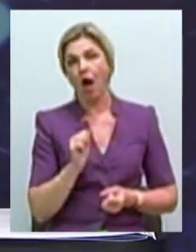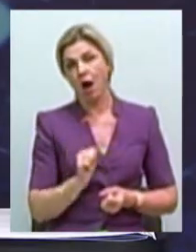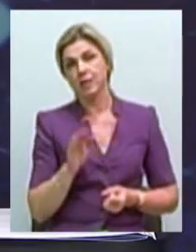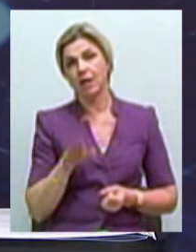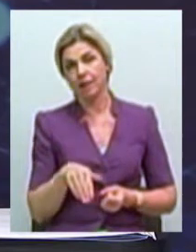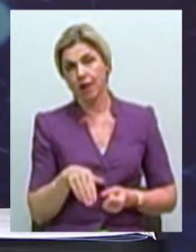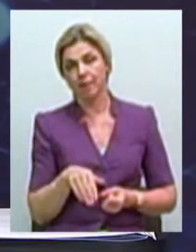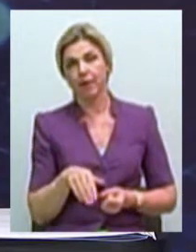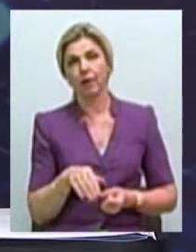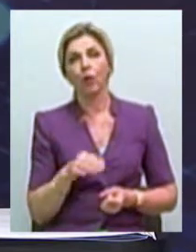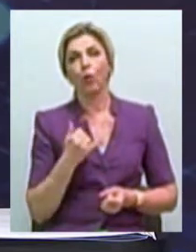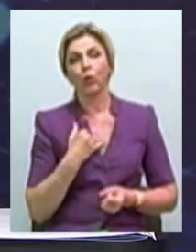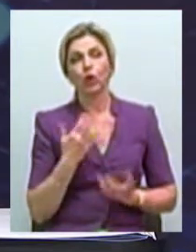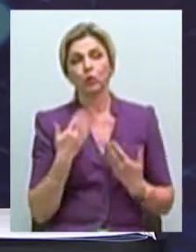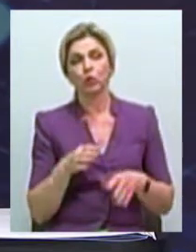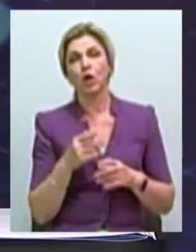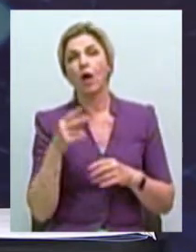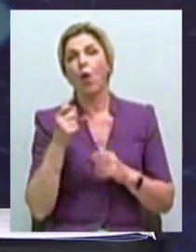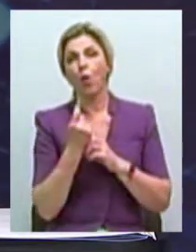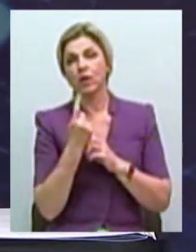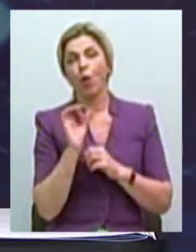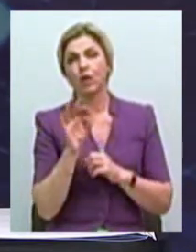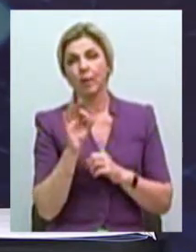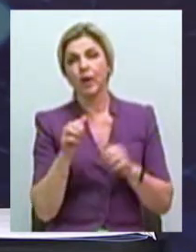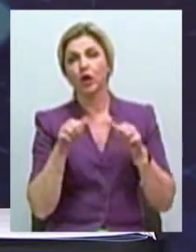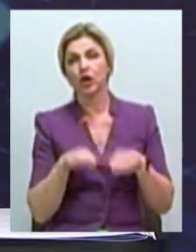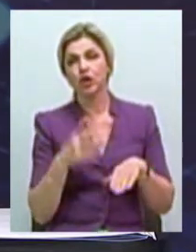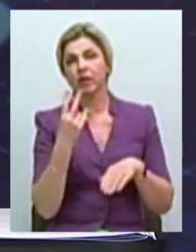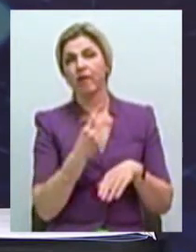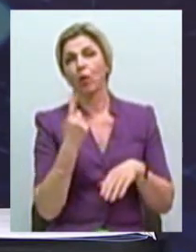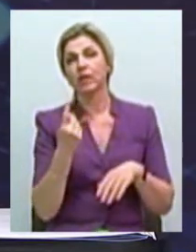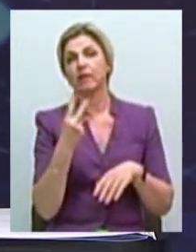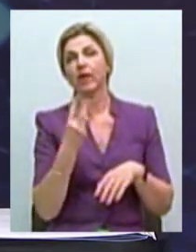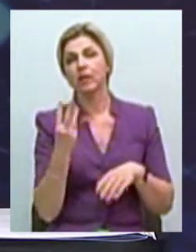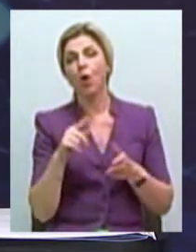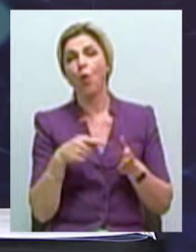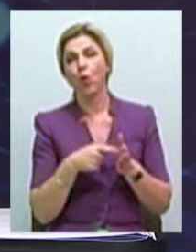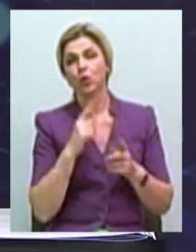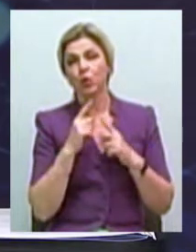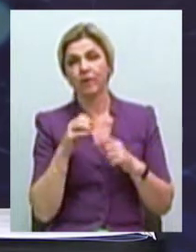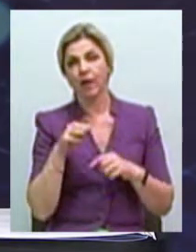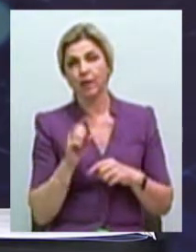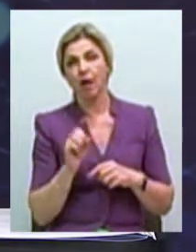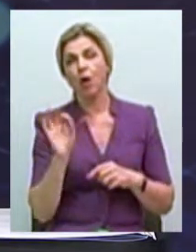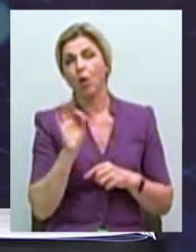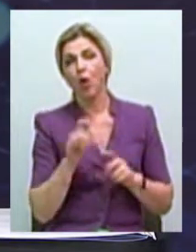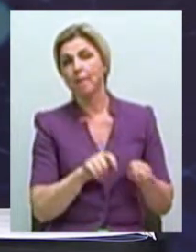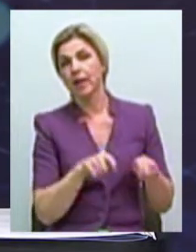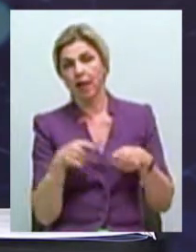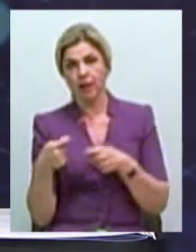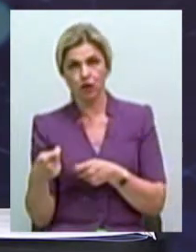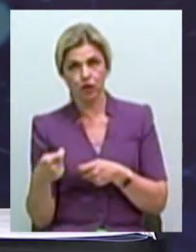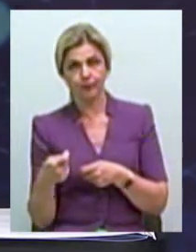у нас вже йдет 11 октября решення 21-23 городського совета о передаче.